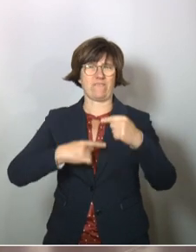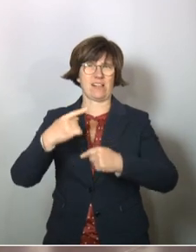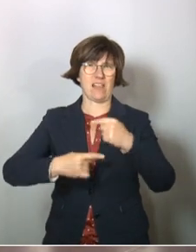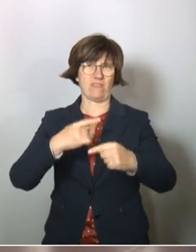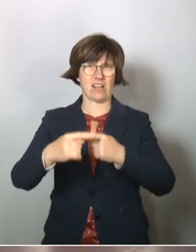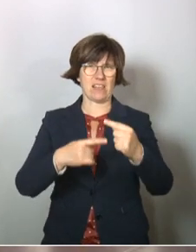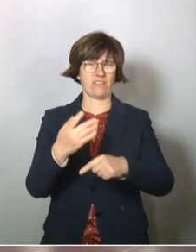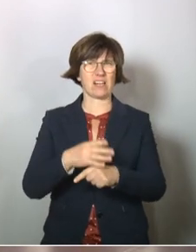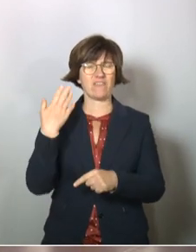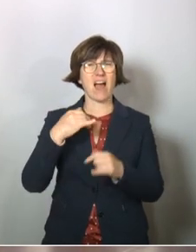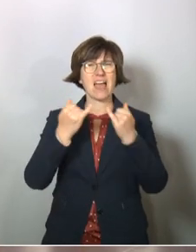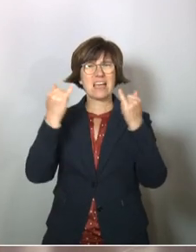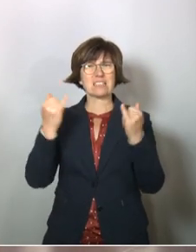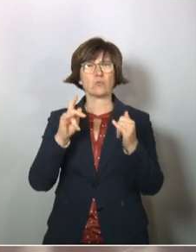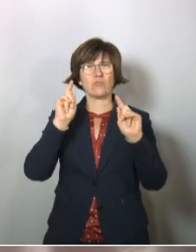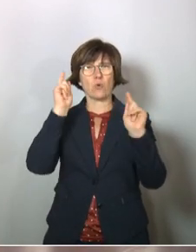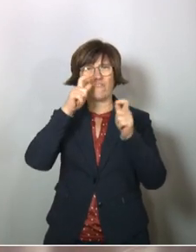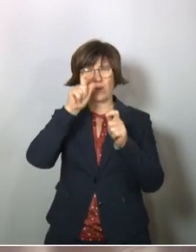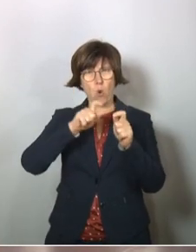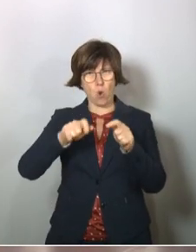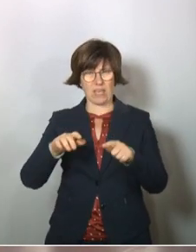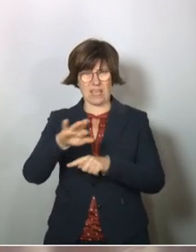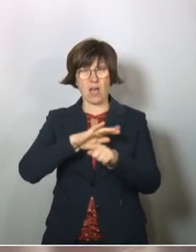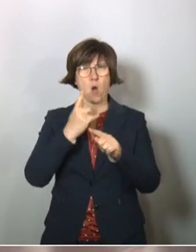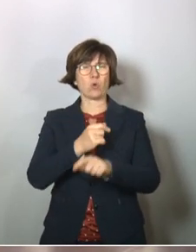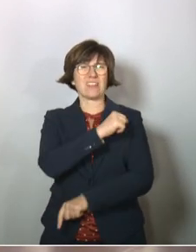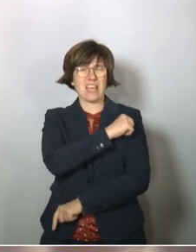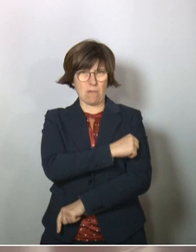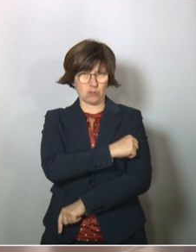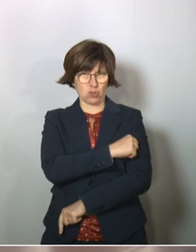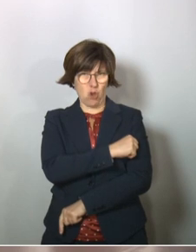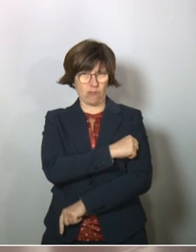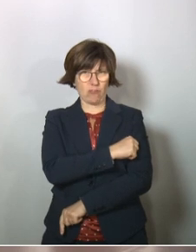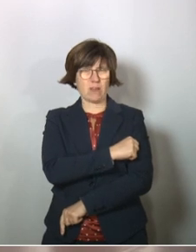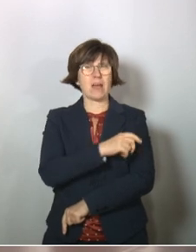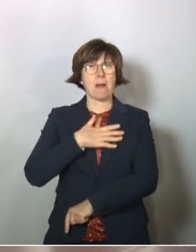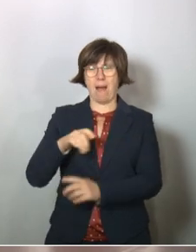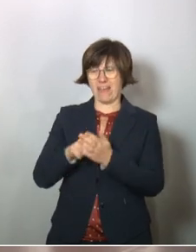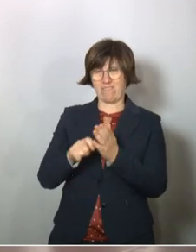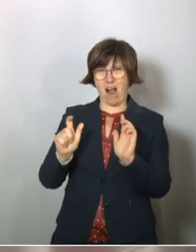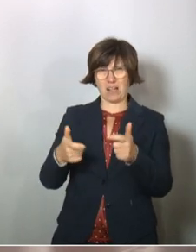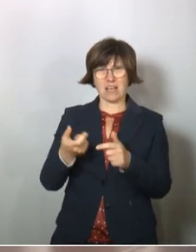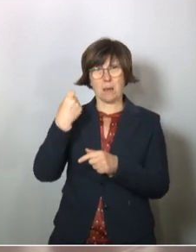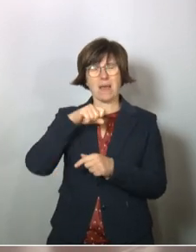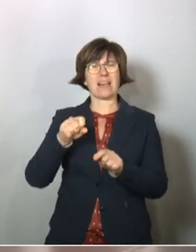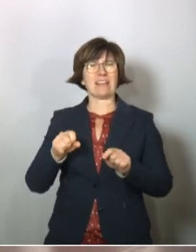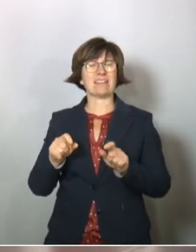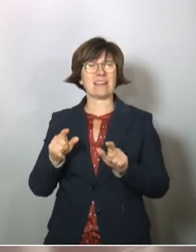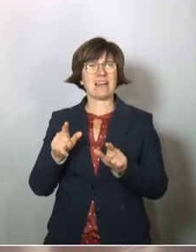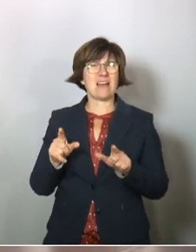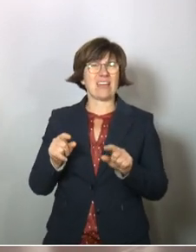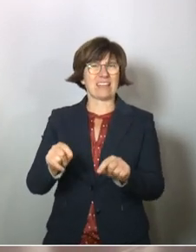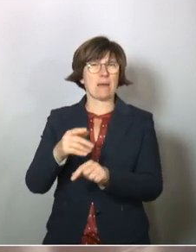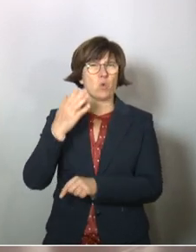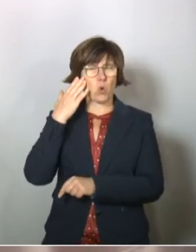Das war das Institut für Virologie und Impfstoffe in meinem Wahlkreis in Berlin-Treptow-Köpenick